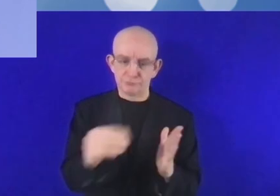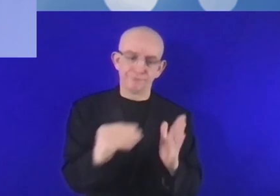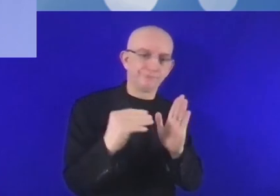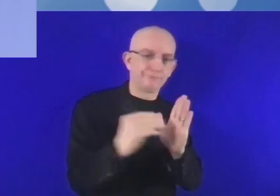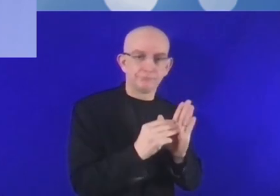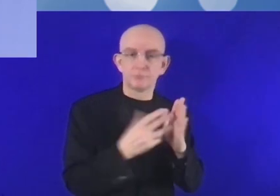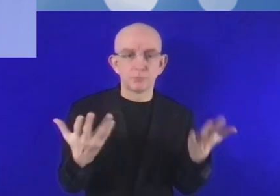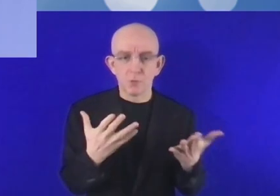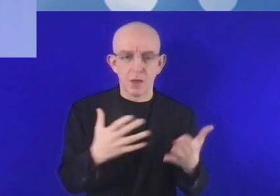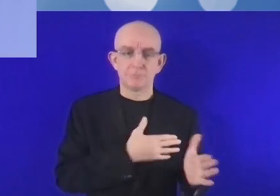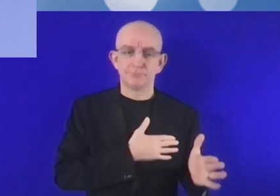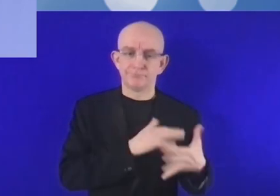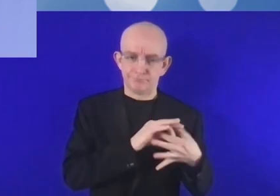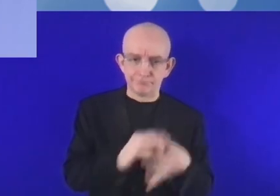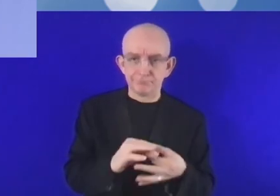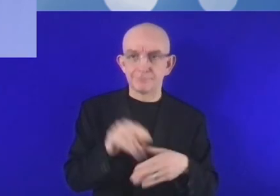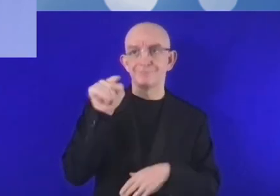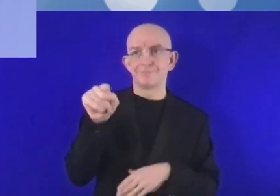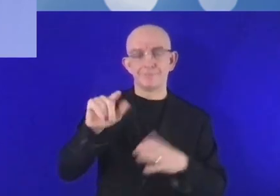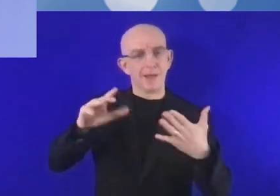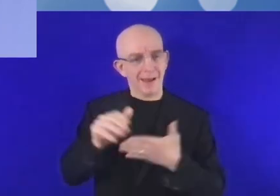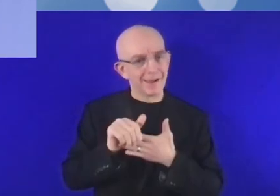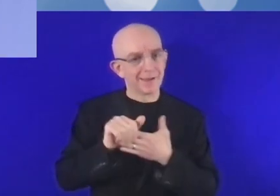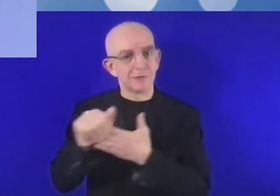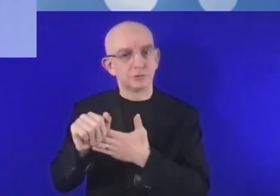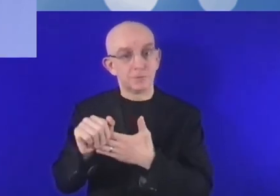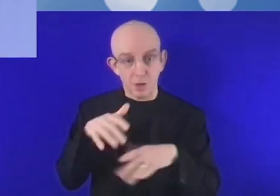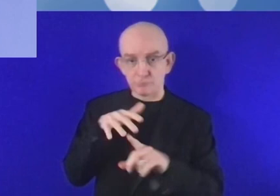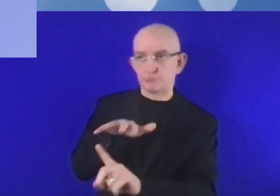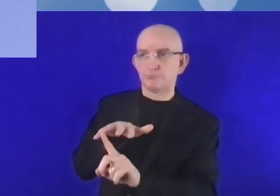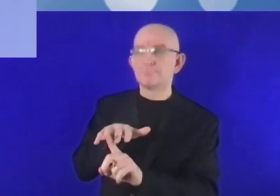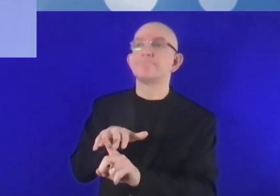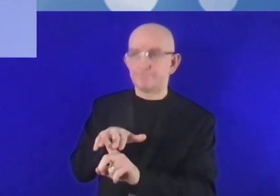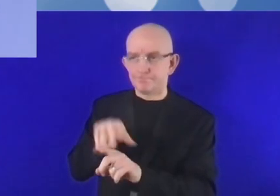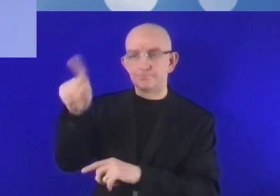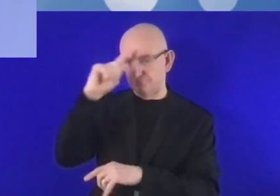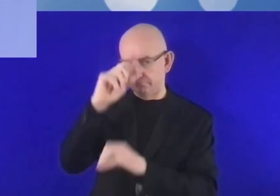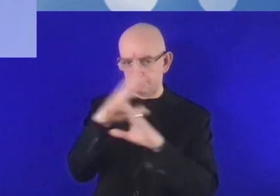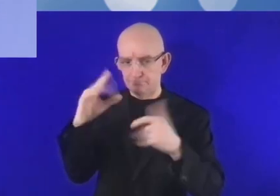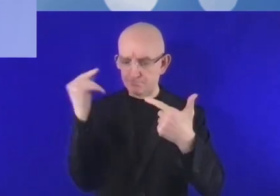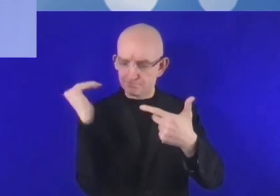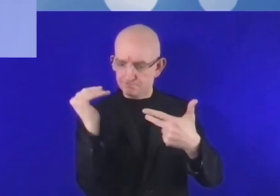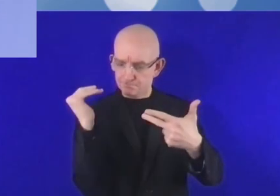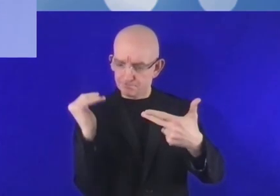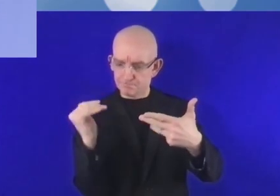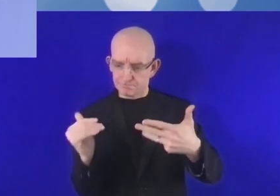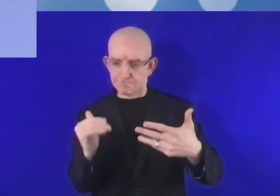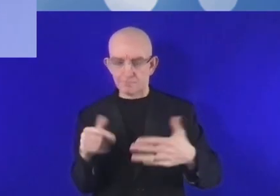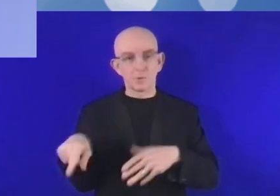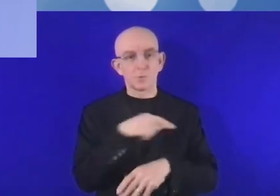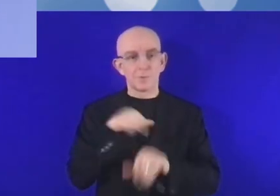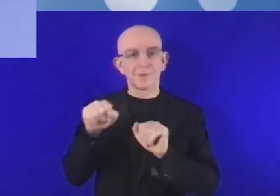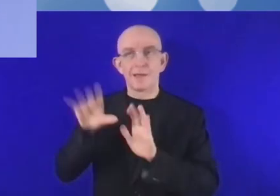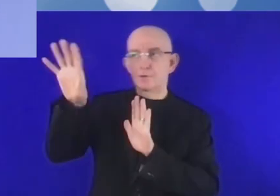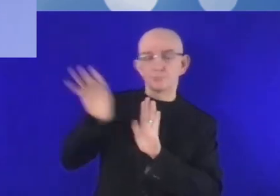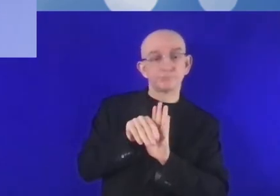d'État doivent prendre des engagements tangibles et contraignants allant dans ce